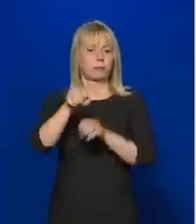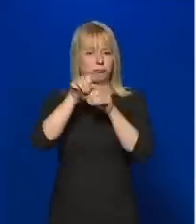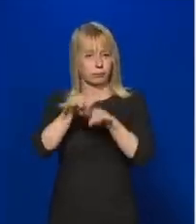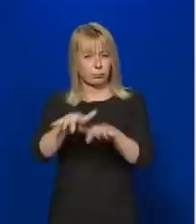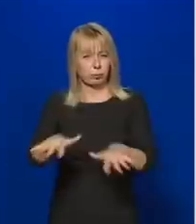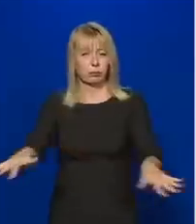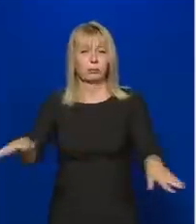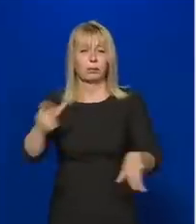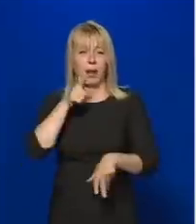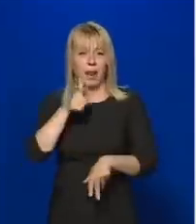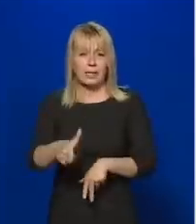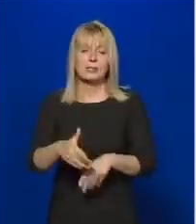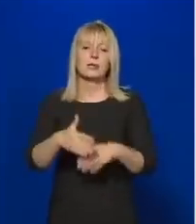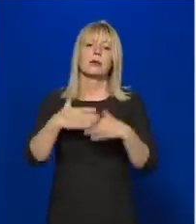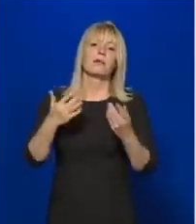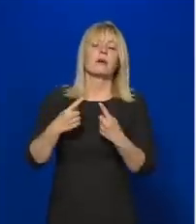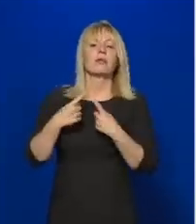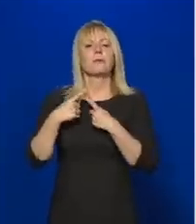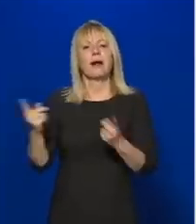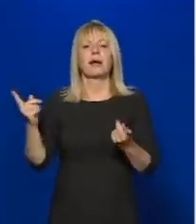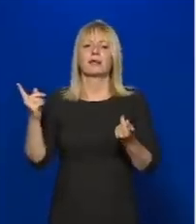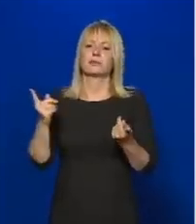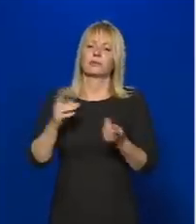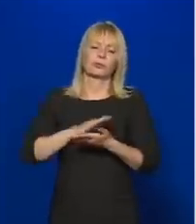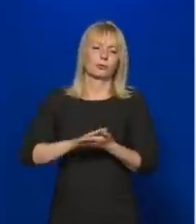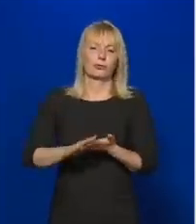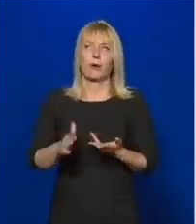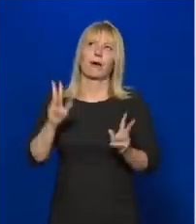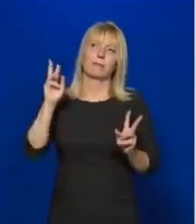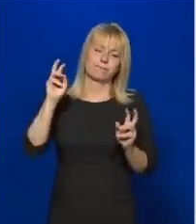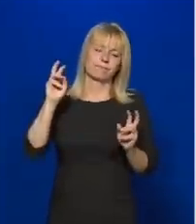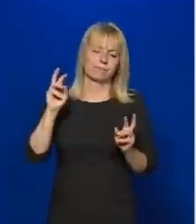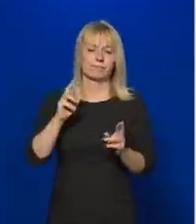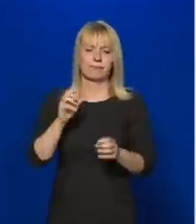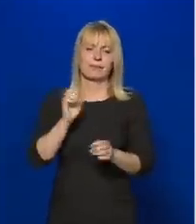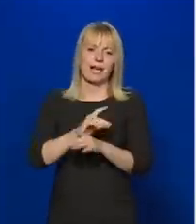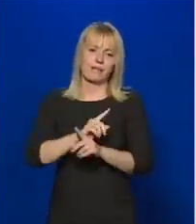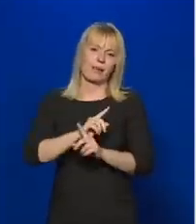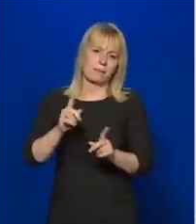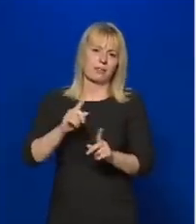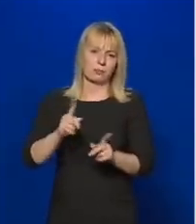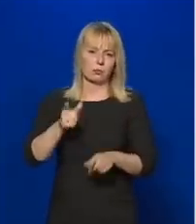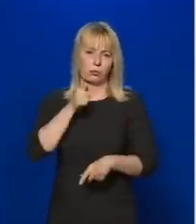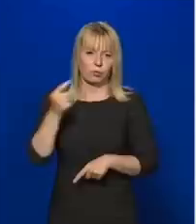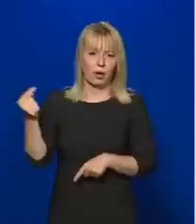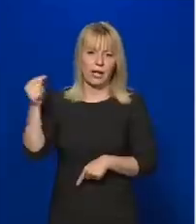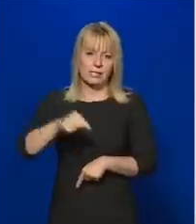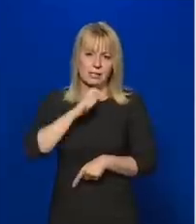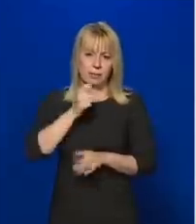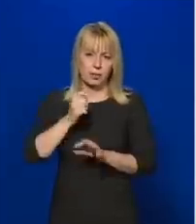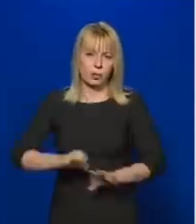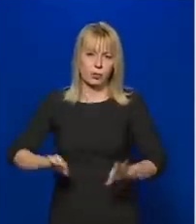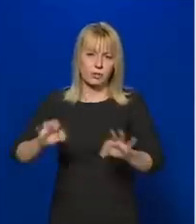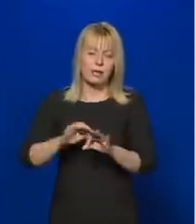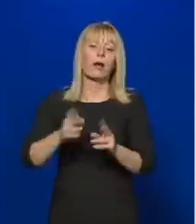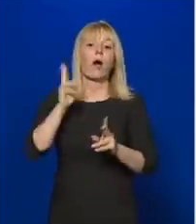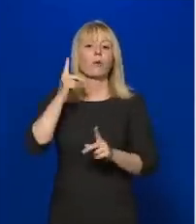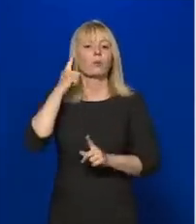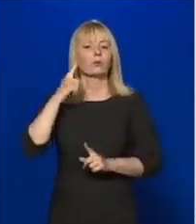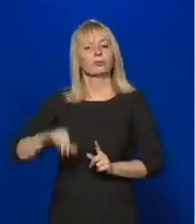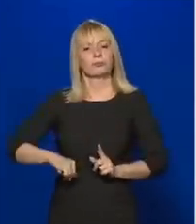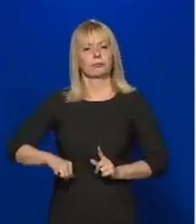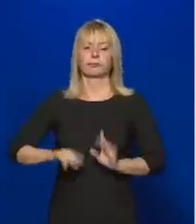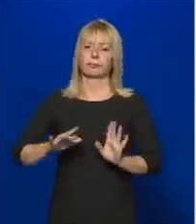nem kívánt és reményeink szerint soha be nem következő járvány miatt ez szükséges, akkor Magyarország tud gondoskodni a